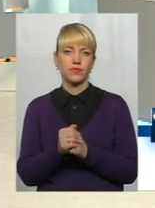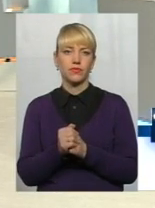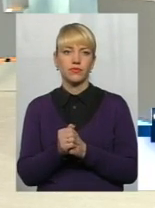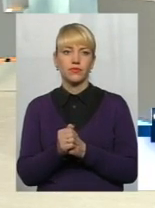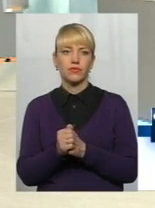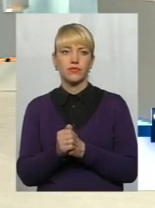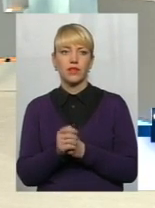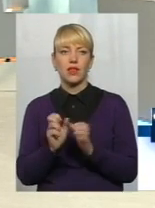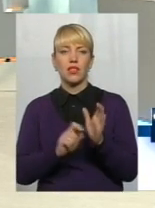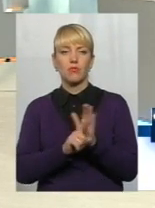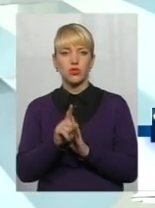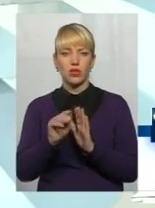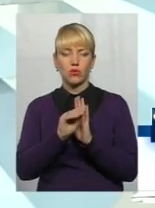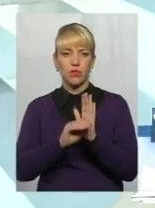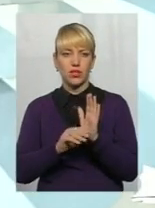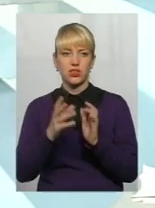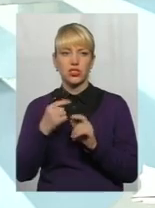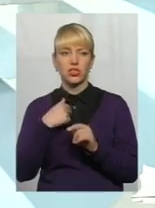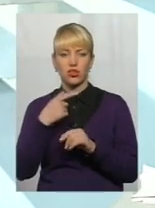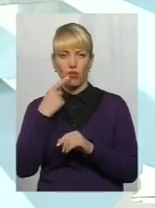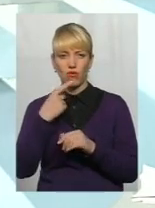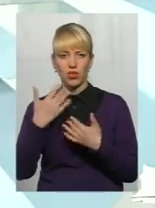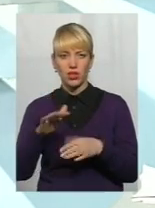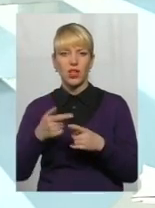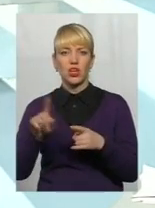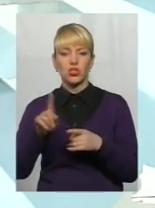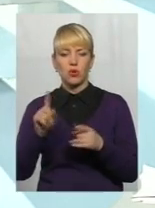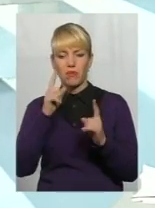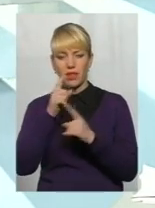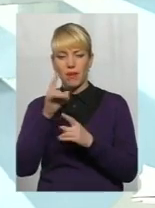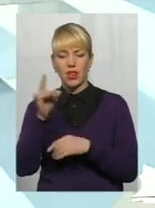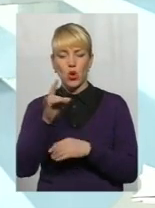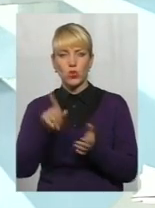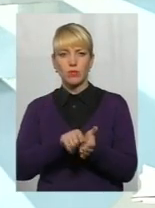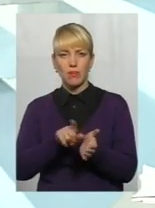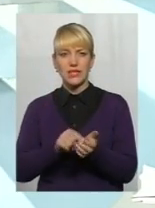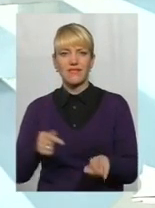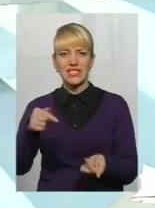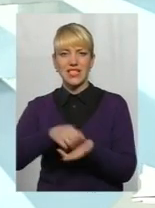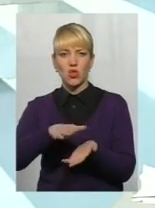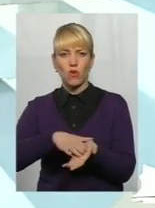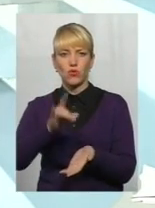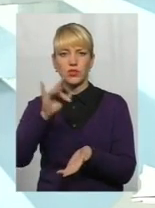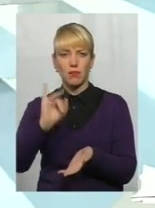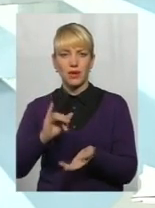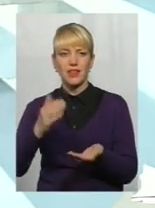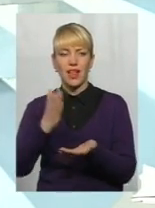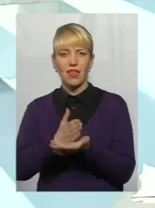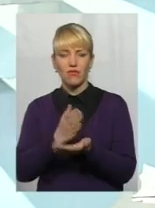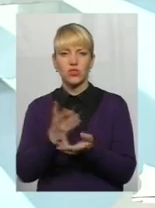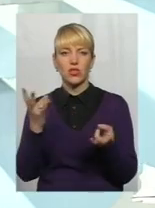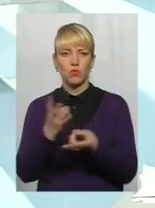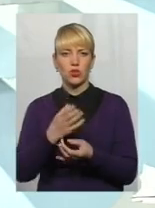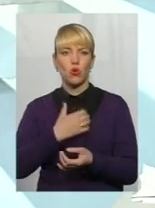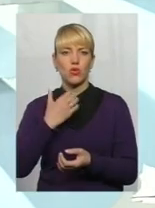На початку передачі я ще говорила, що мінімальний розмір пенсії встановлюється при наявності необхідного стажу.